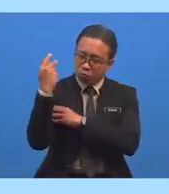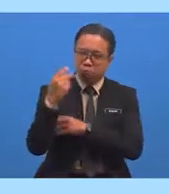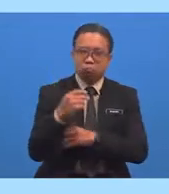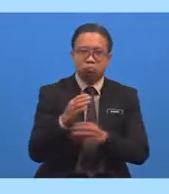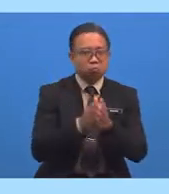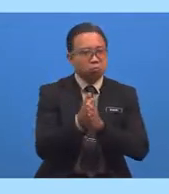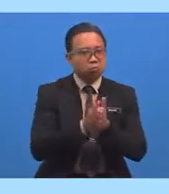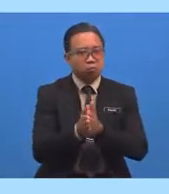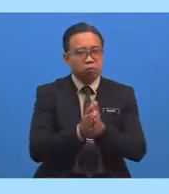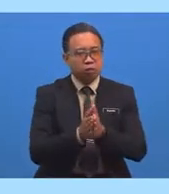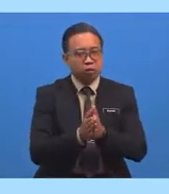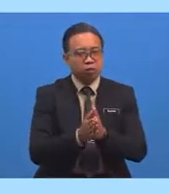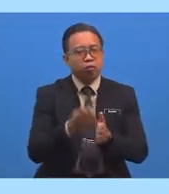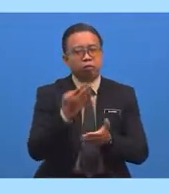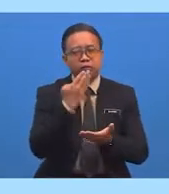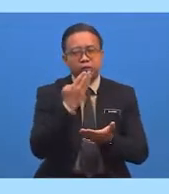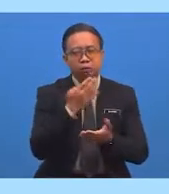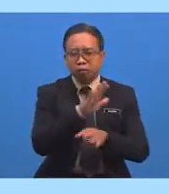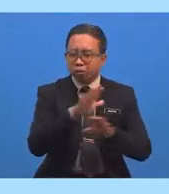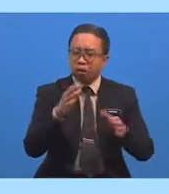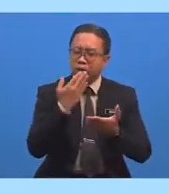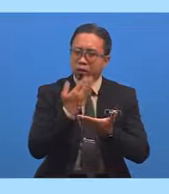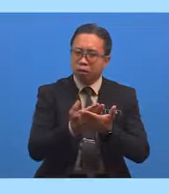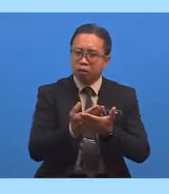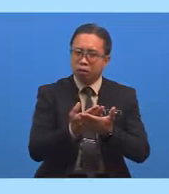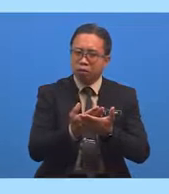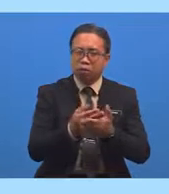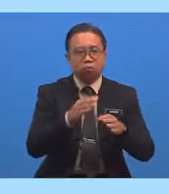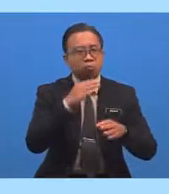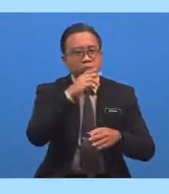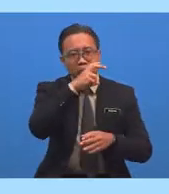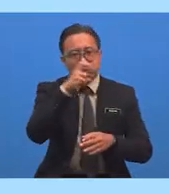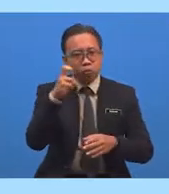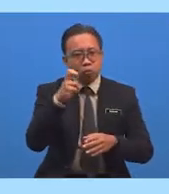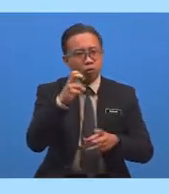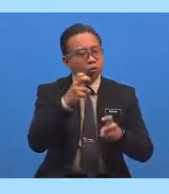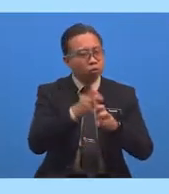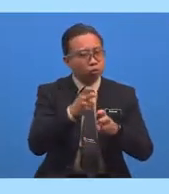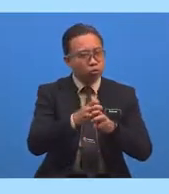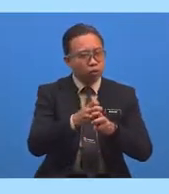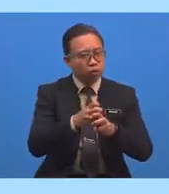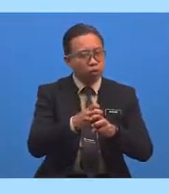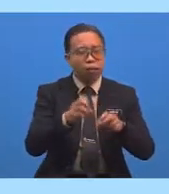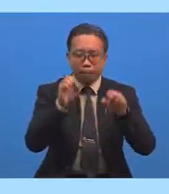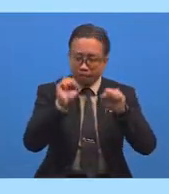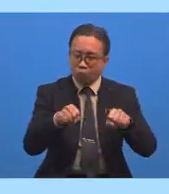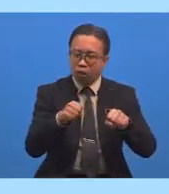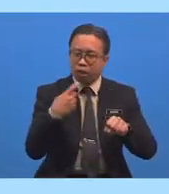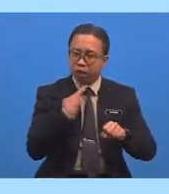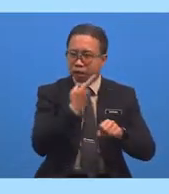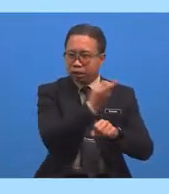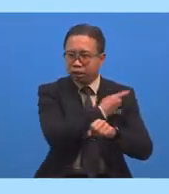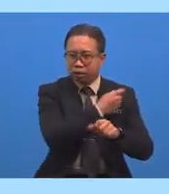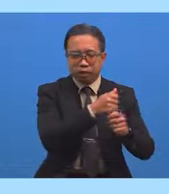Sudah Pasti Kemungkaran Keburukan Dan Kesusahan Pasti Akan Dapat